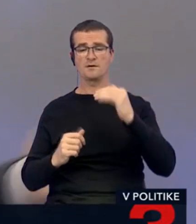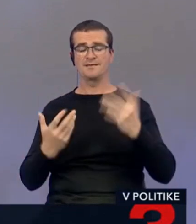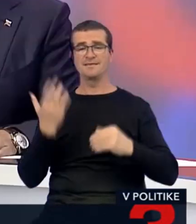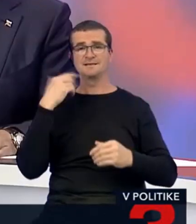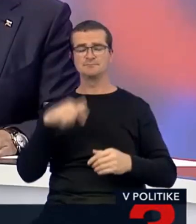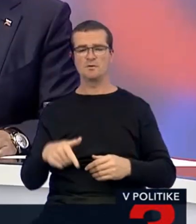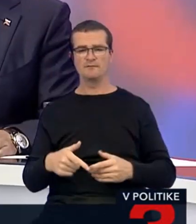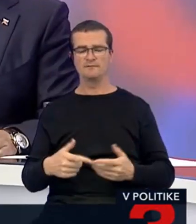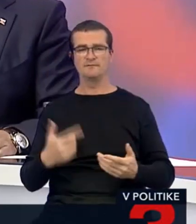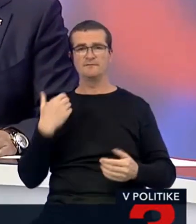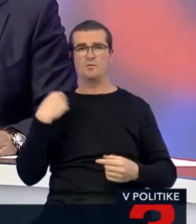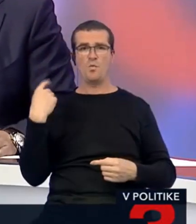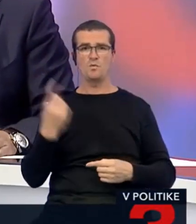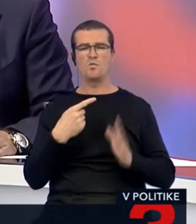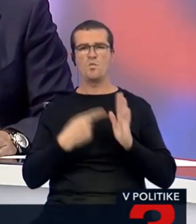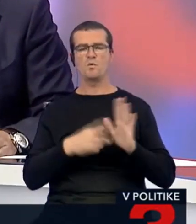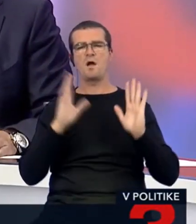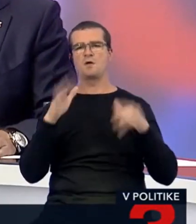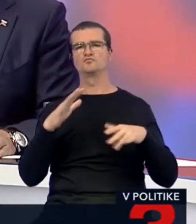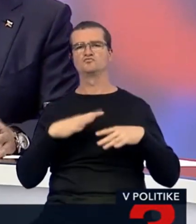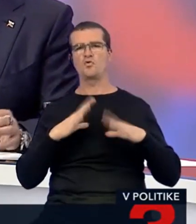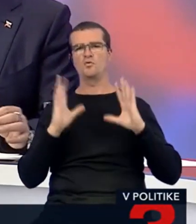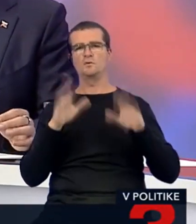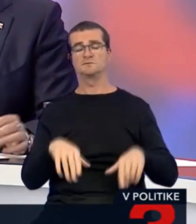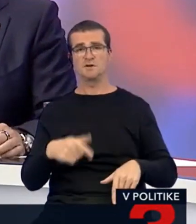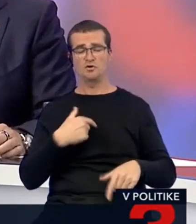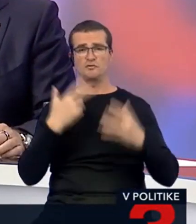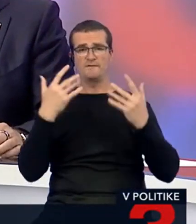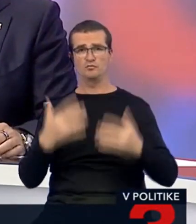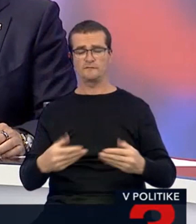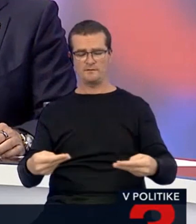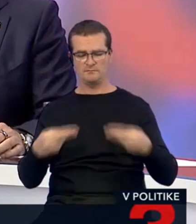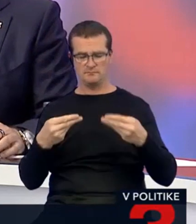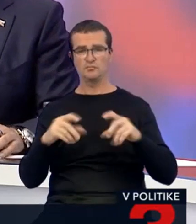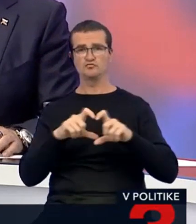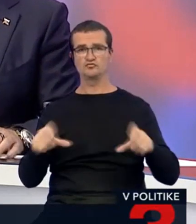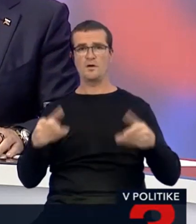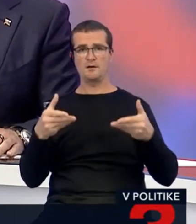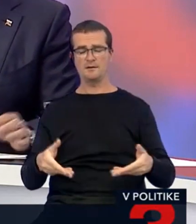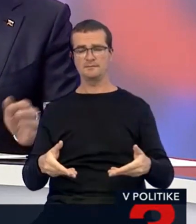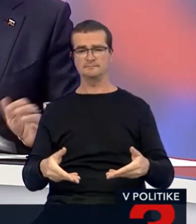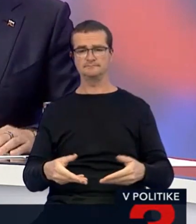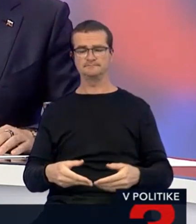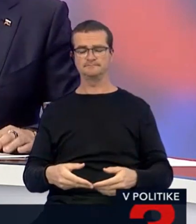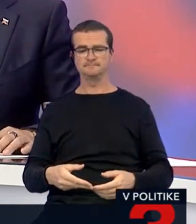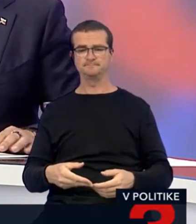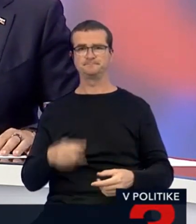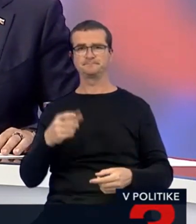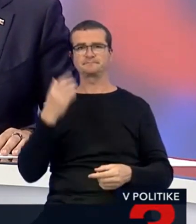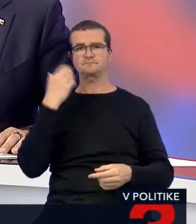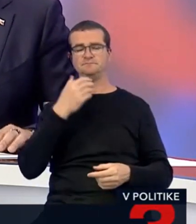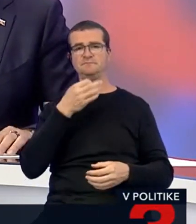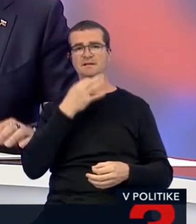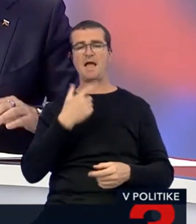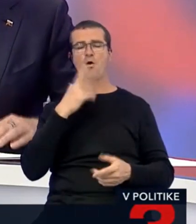boli vtedy? Ešte raz. Občan, vy mu môžete ukazovať grafy, aké chcete. Jemu príde vyúčtovanie a jemu príde šek. A tí ľudia sa pýtajú, ako to